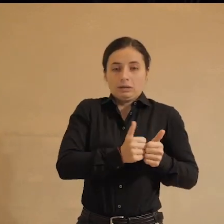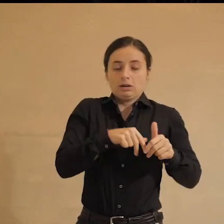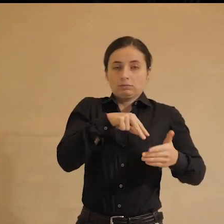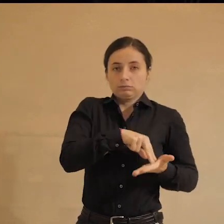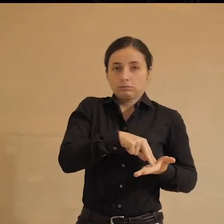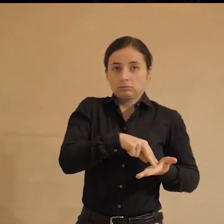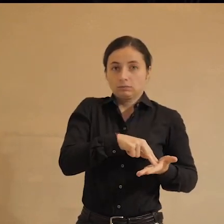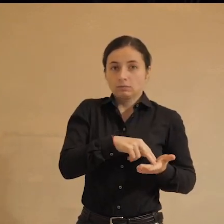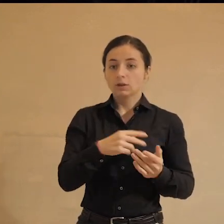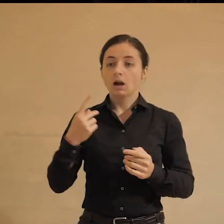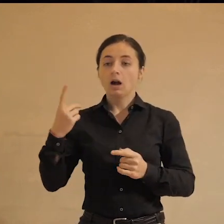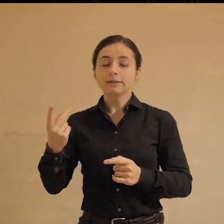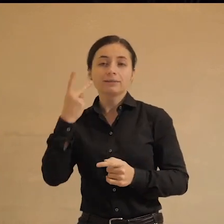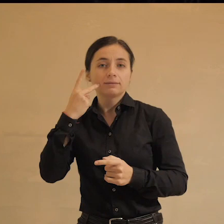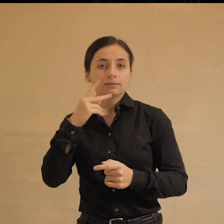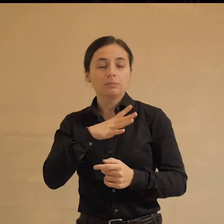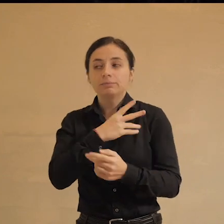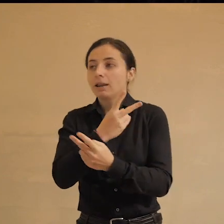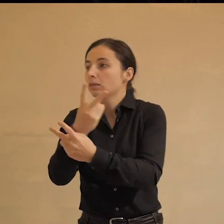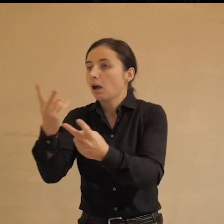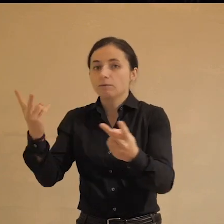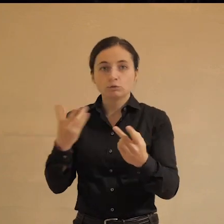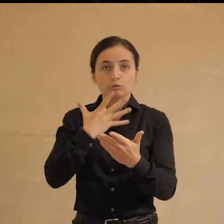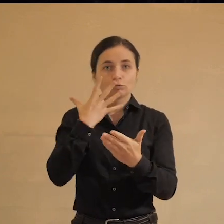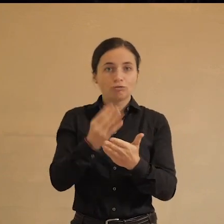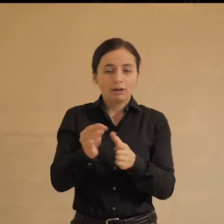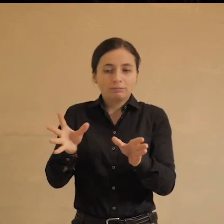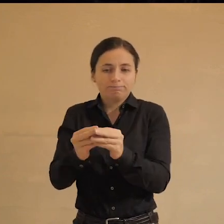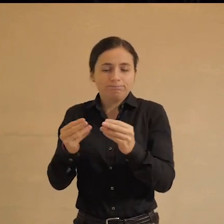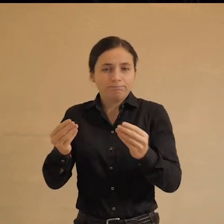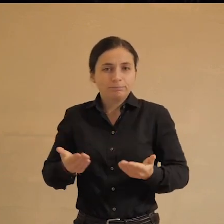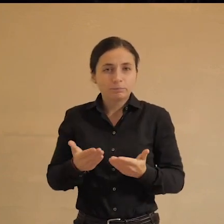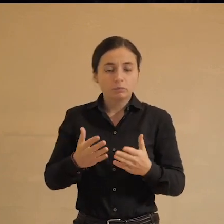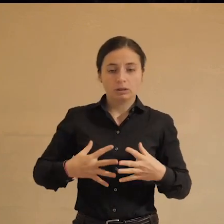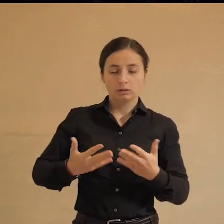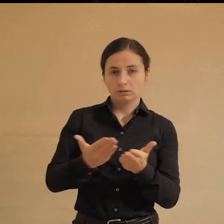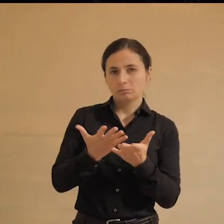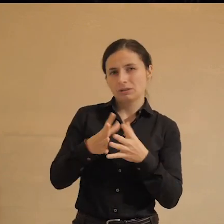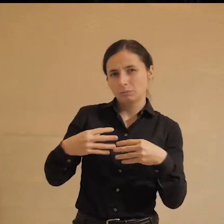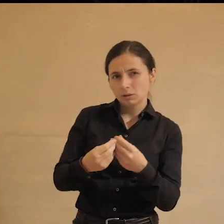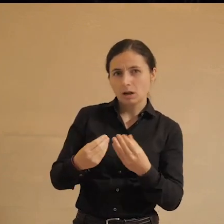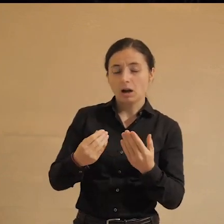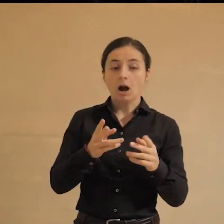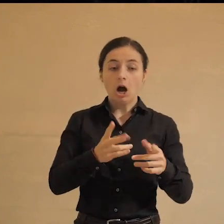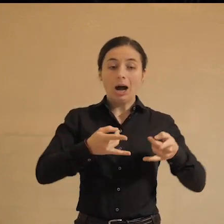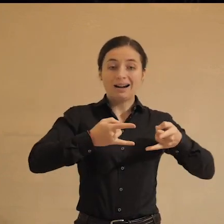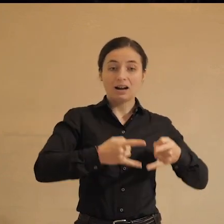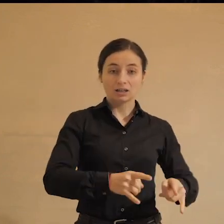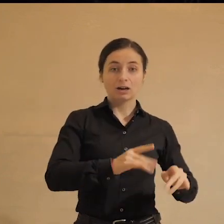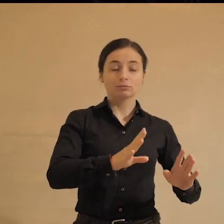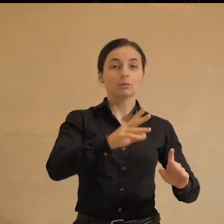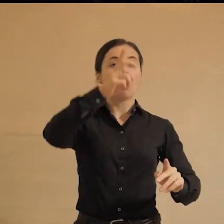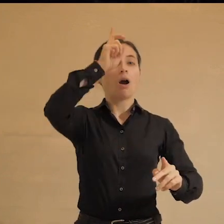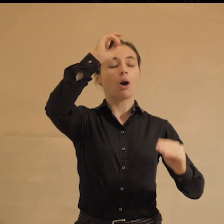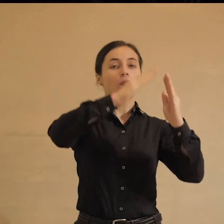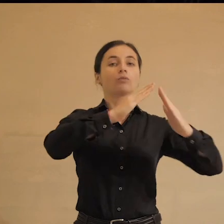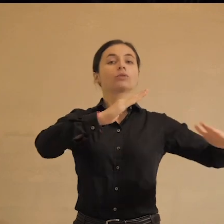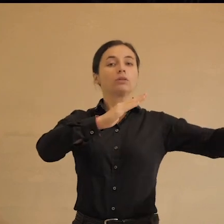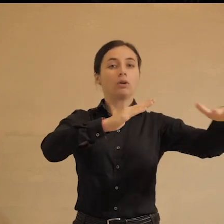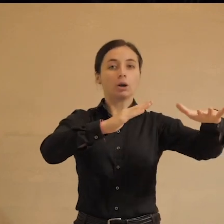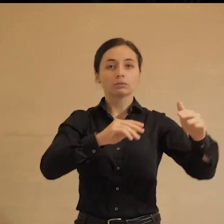Одни, соответственно, всегда были на виду своих соплеменников и членов семьи, другие там рожали в присутствии всего королевского двора.